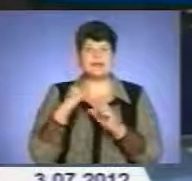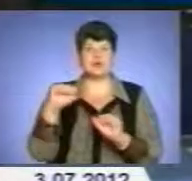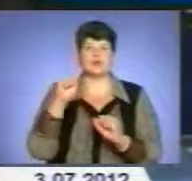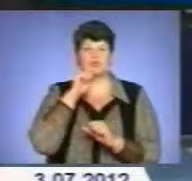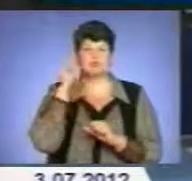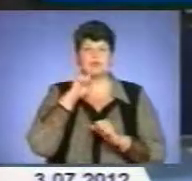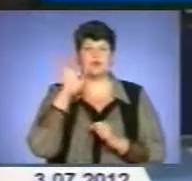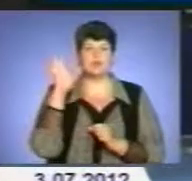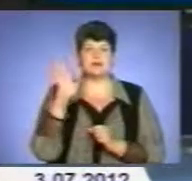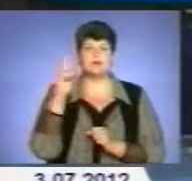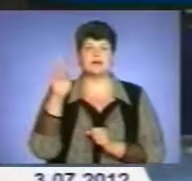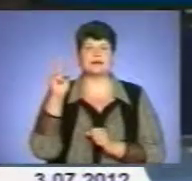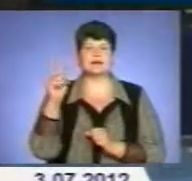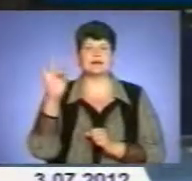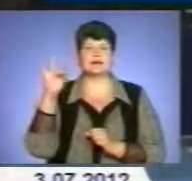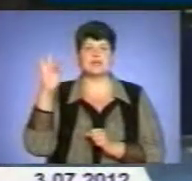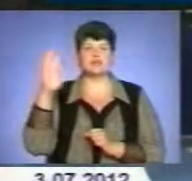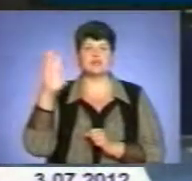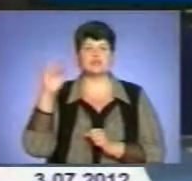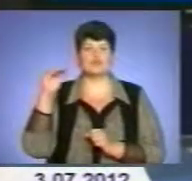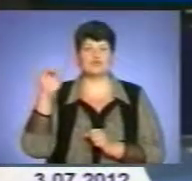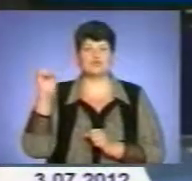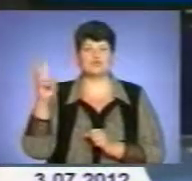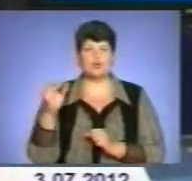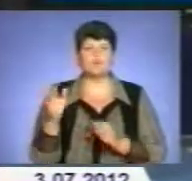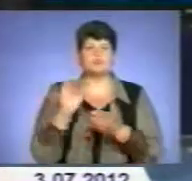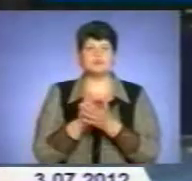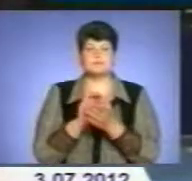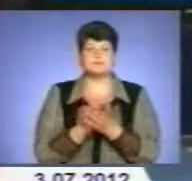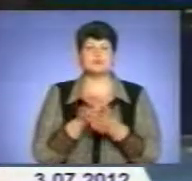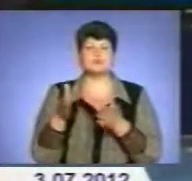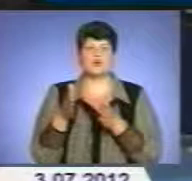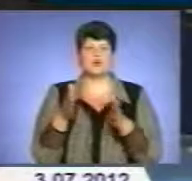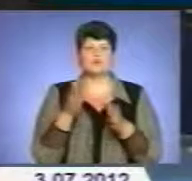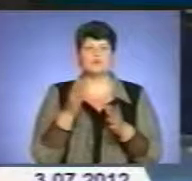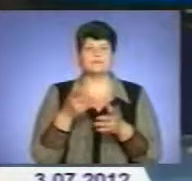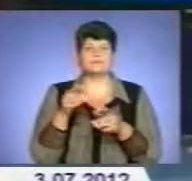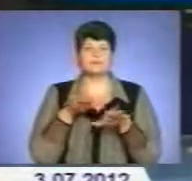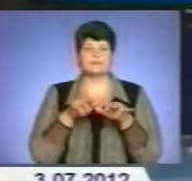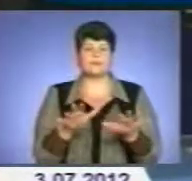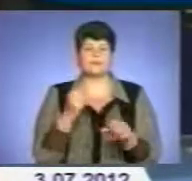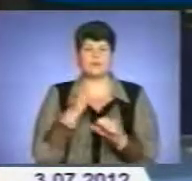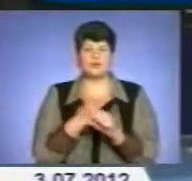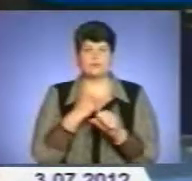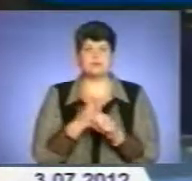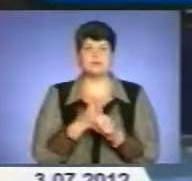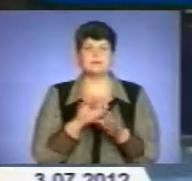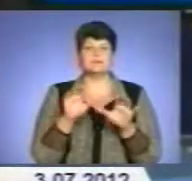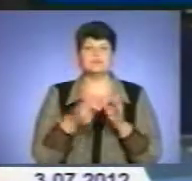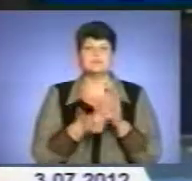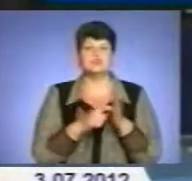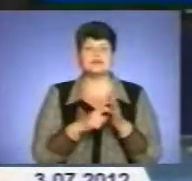Крижувачуком, голова обласної держадміністрації, ознайомився з ходом робіт у новозбудованому приміщенні місцевої загальносвітньої школи,